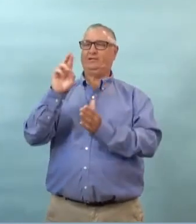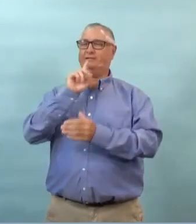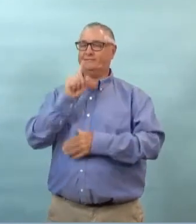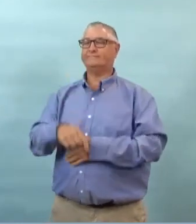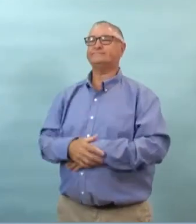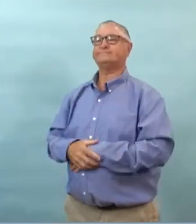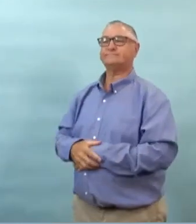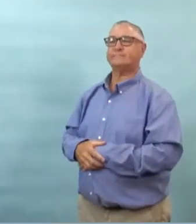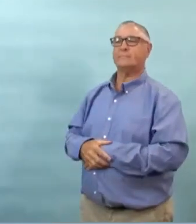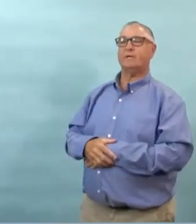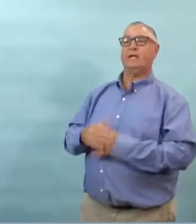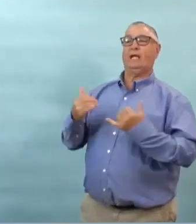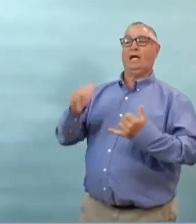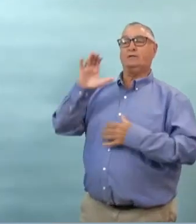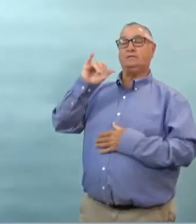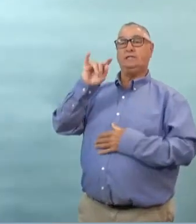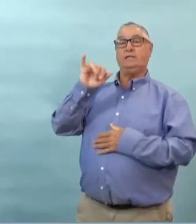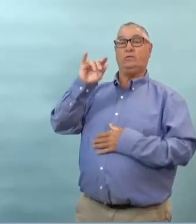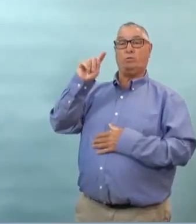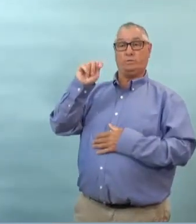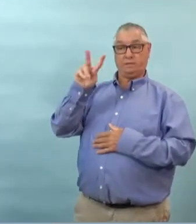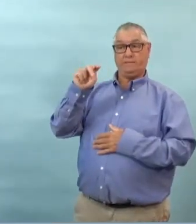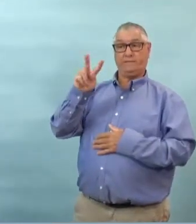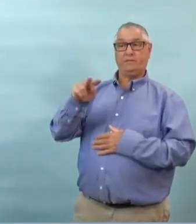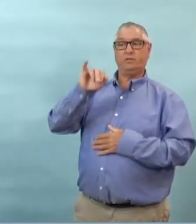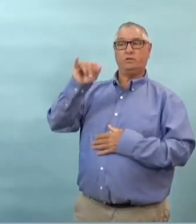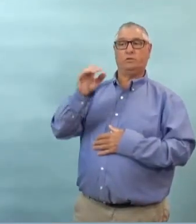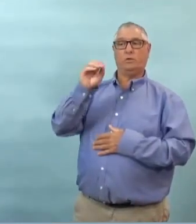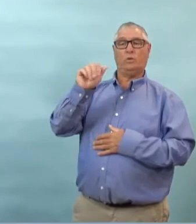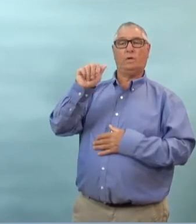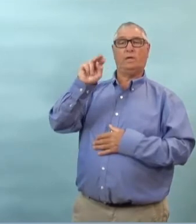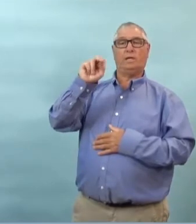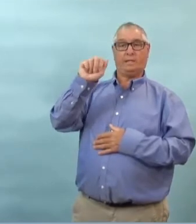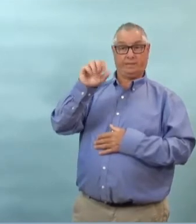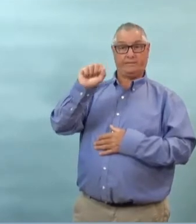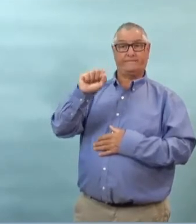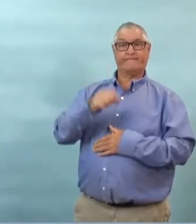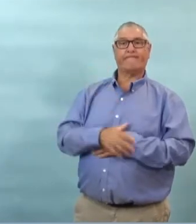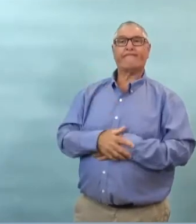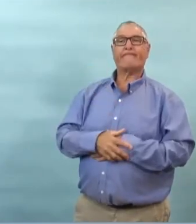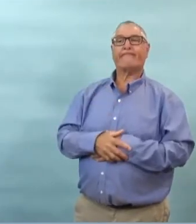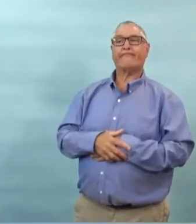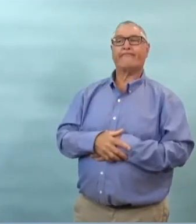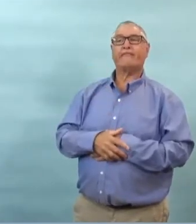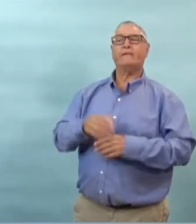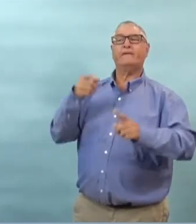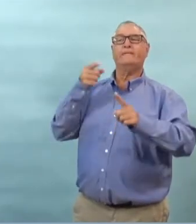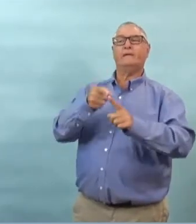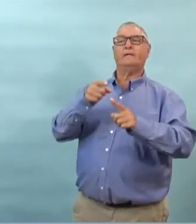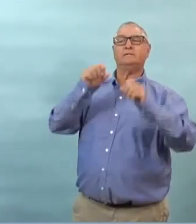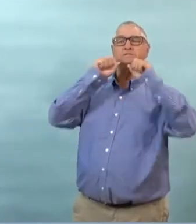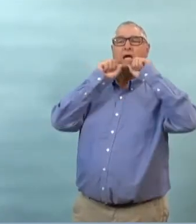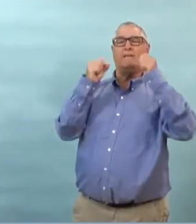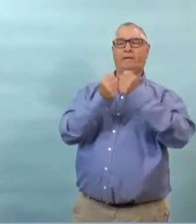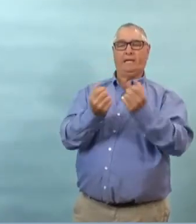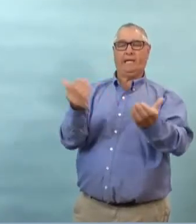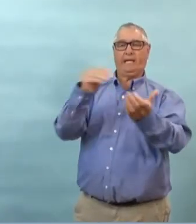bonjour je veux faire un suivi ici sur la situation à steinback